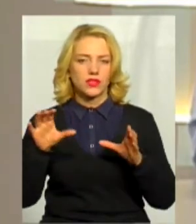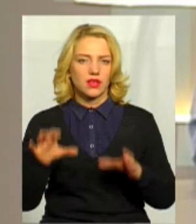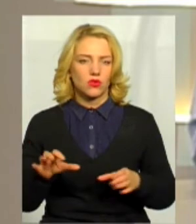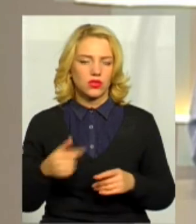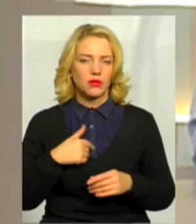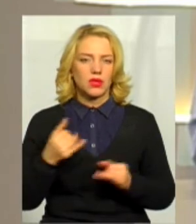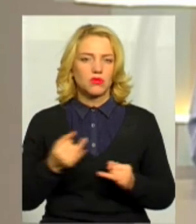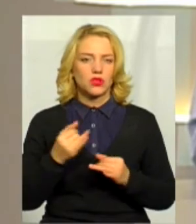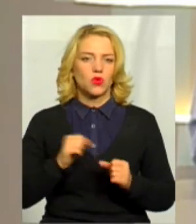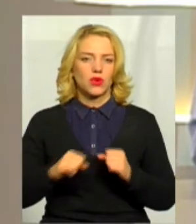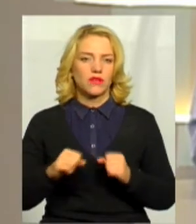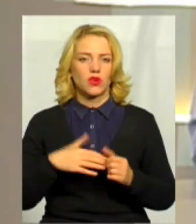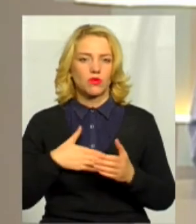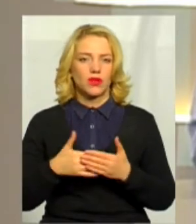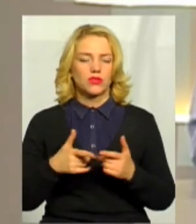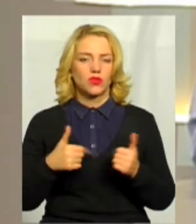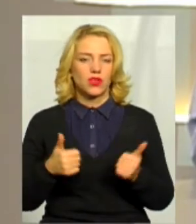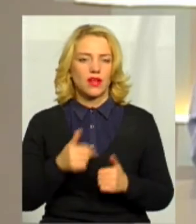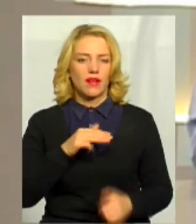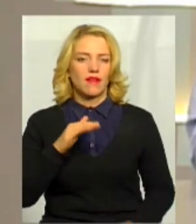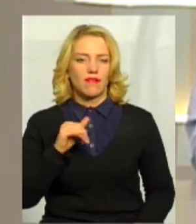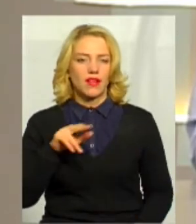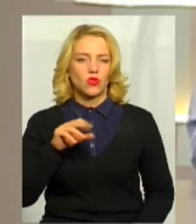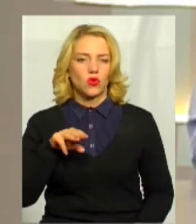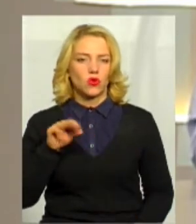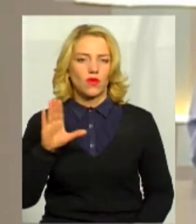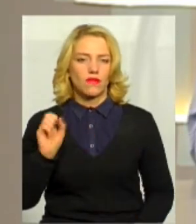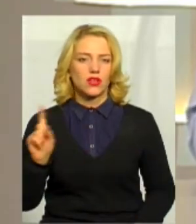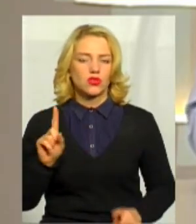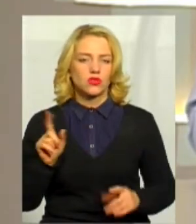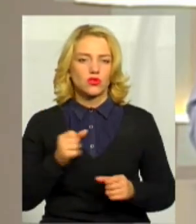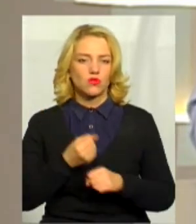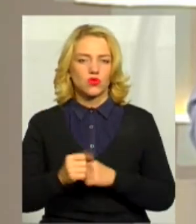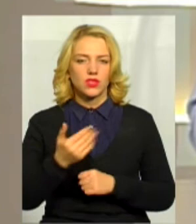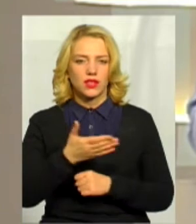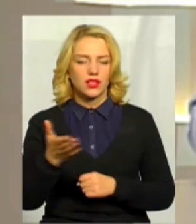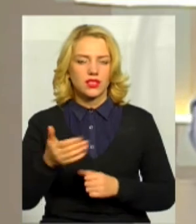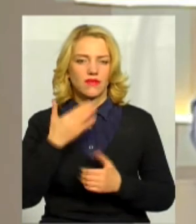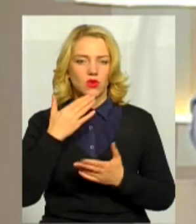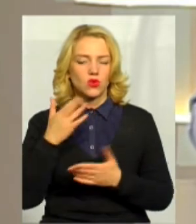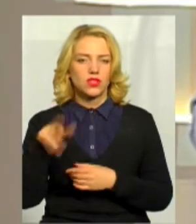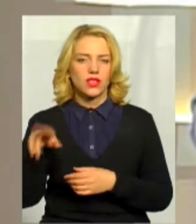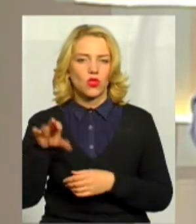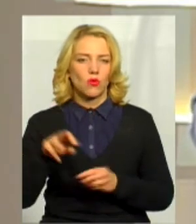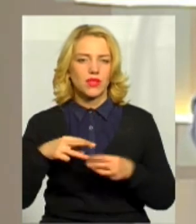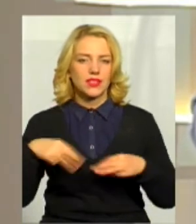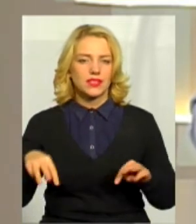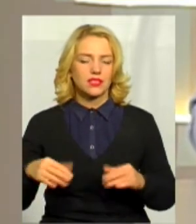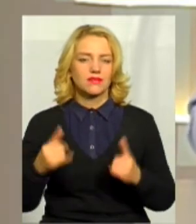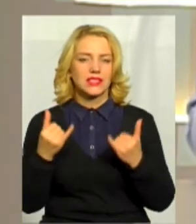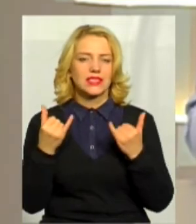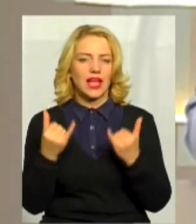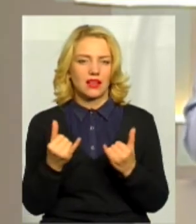у керівника громадської організації Володимира Федотова, що змусило їх звернутися до Міністерства саме зараз.